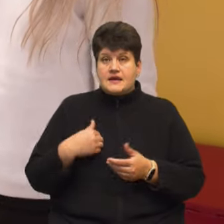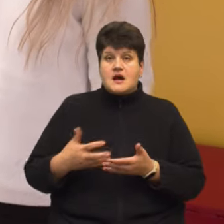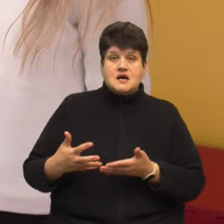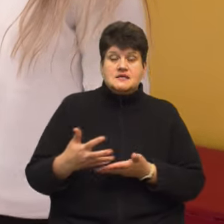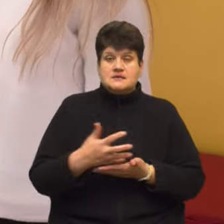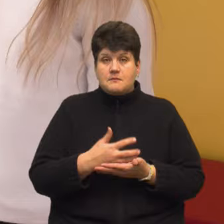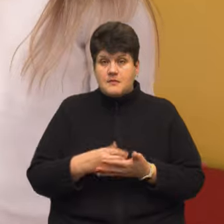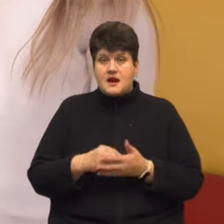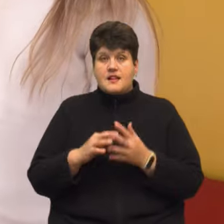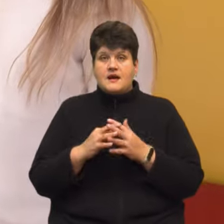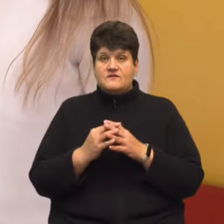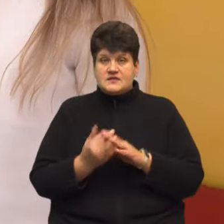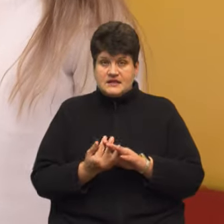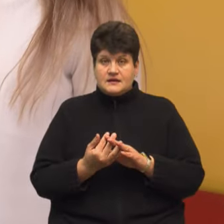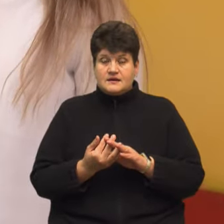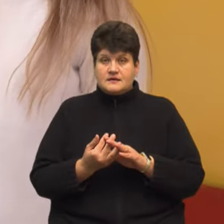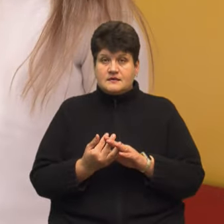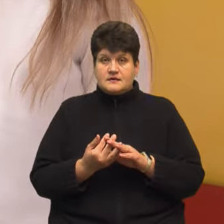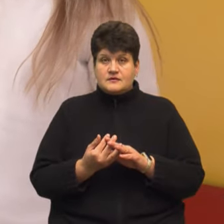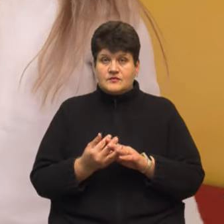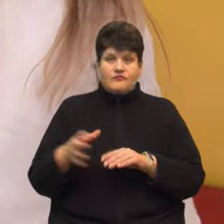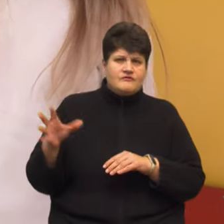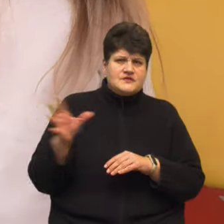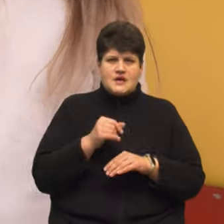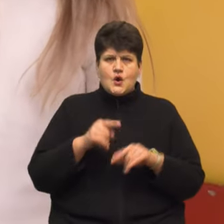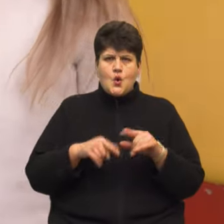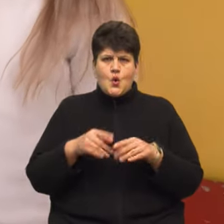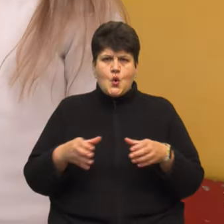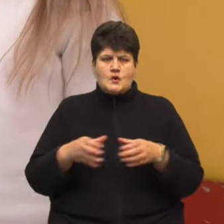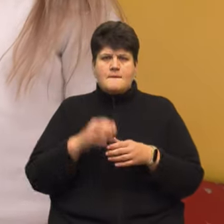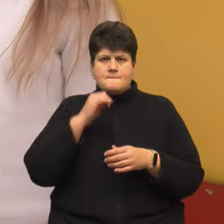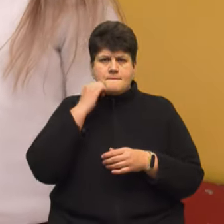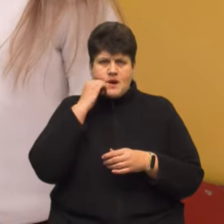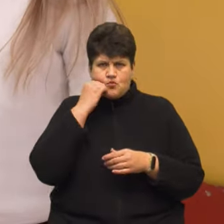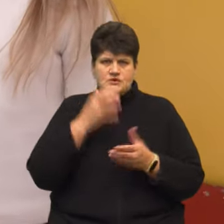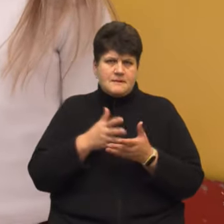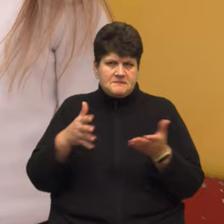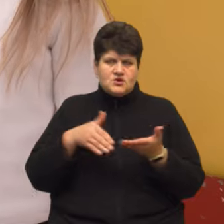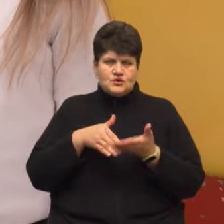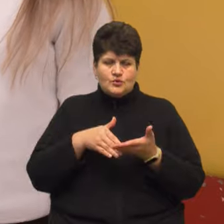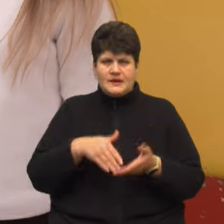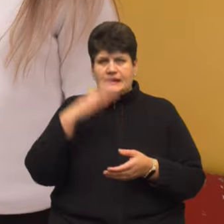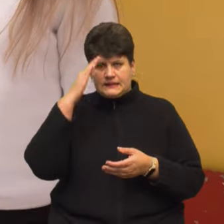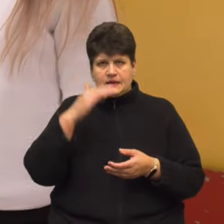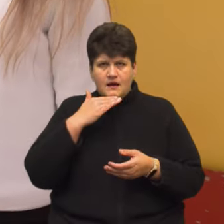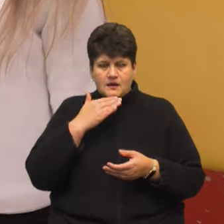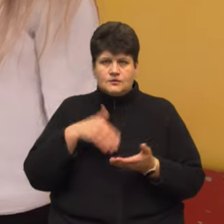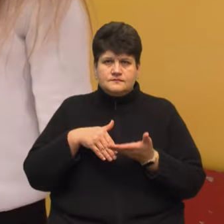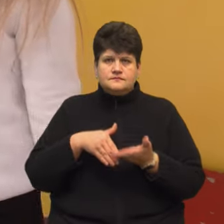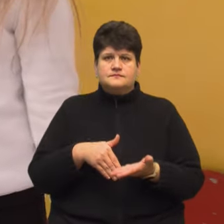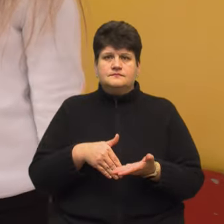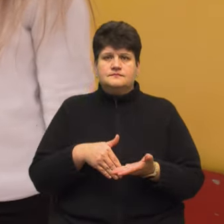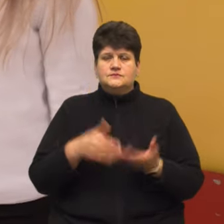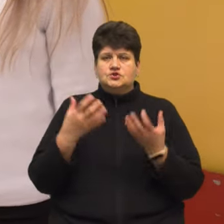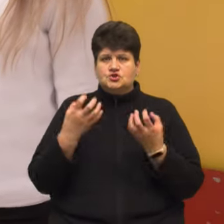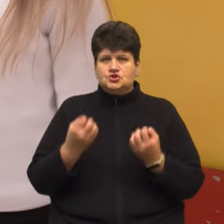селі своєю родиною бабуся, більше допомагав, тато. Та ще